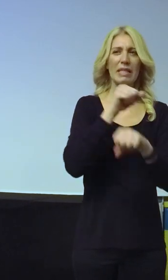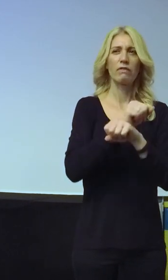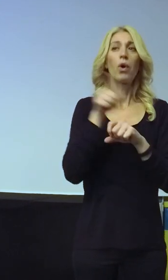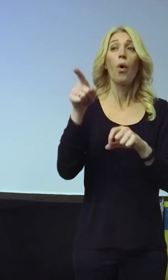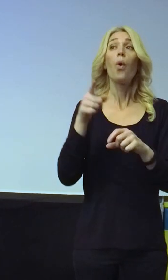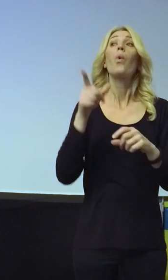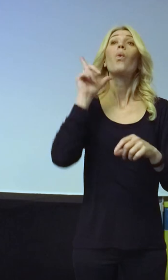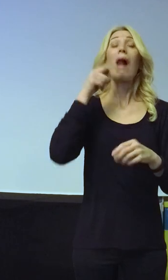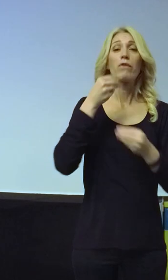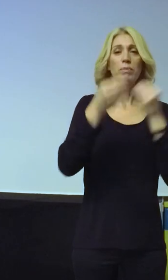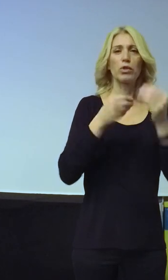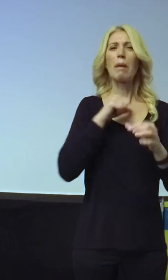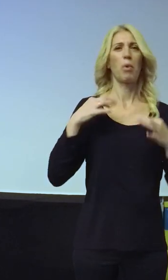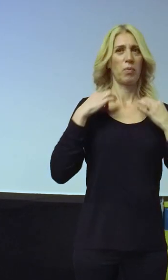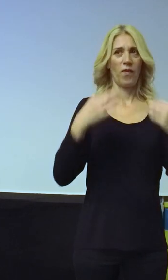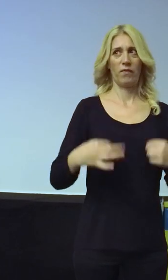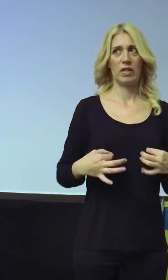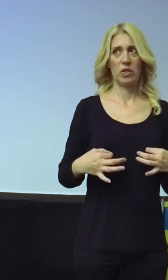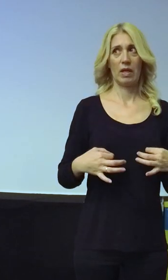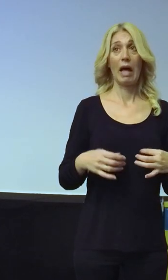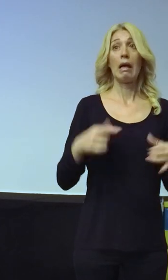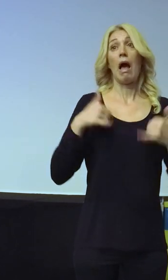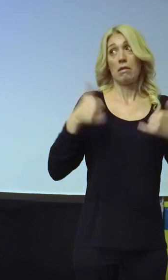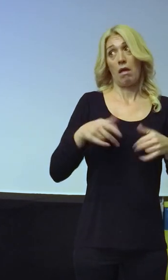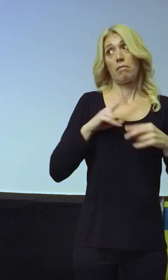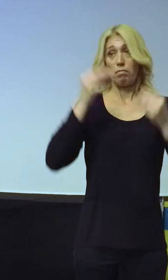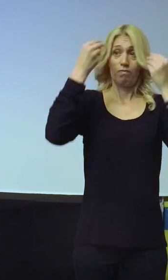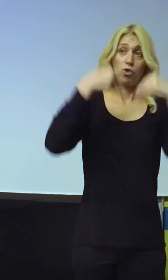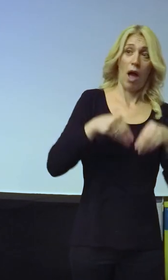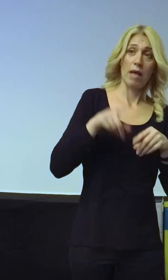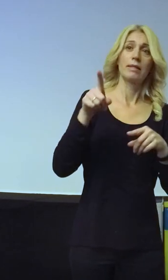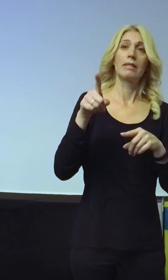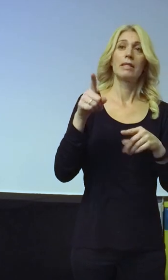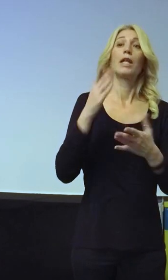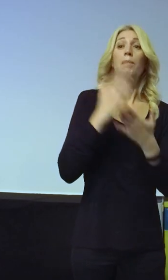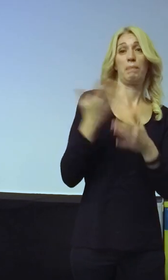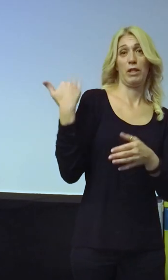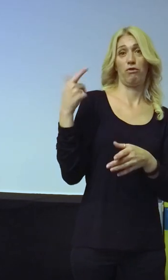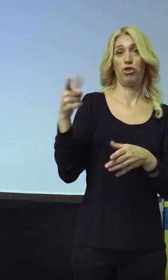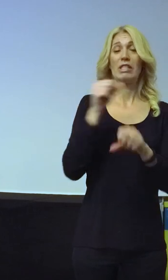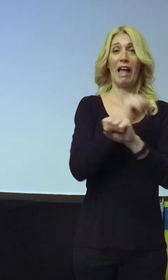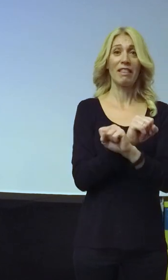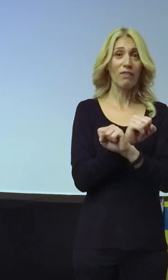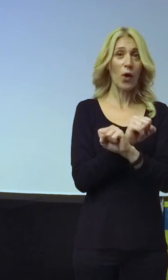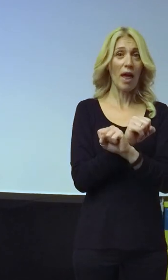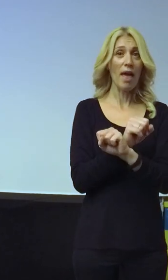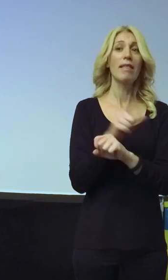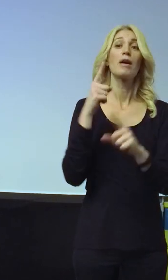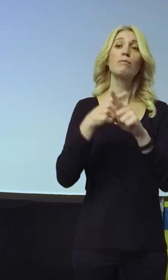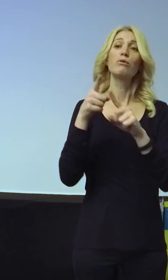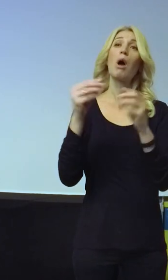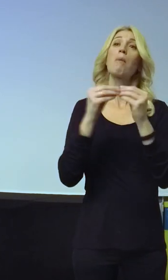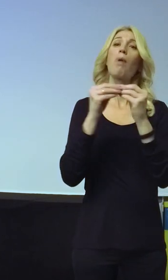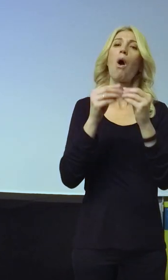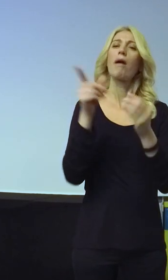uglavnom pričali samo profesionalci. A ja večeras imam tu čast da najavim bivšeg zatvorenika i sipru blogera koji veoma